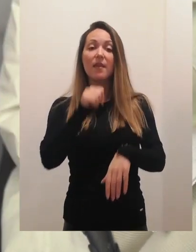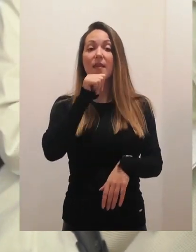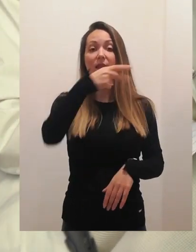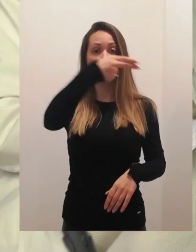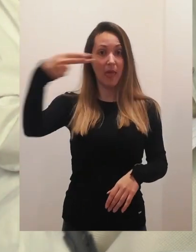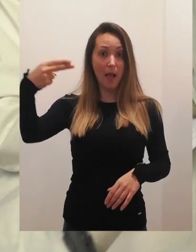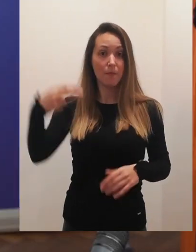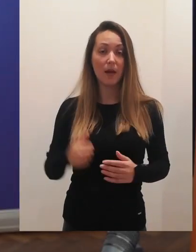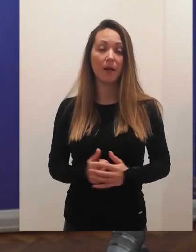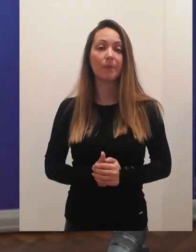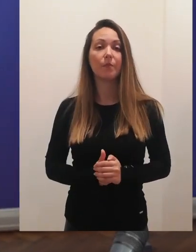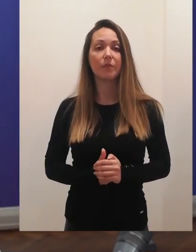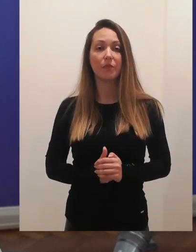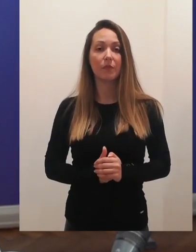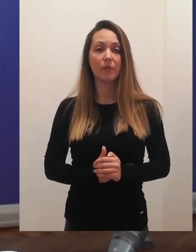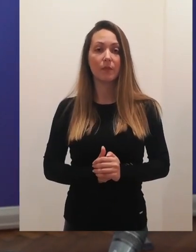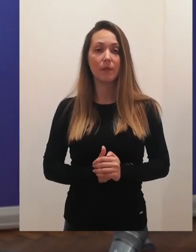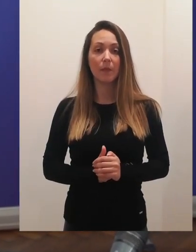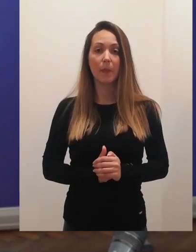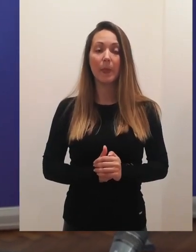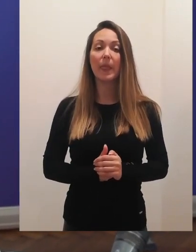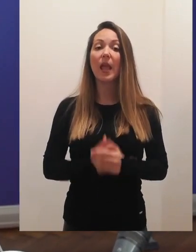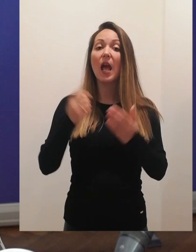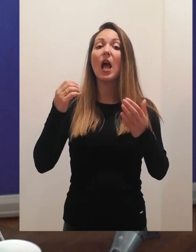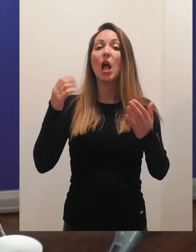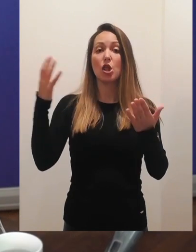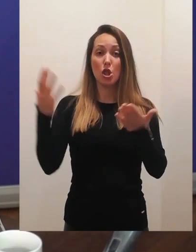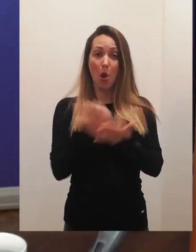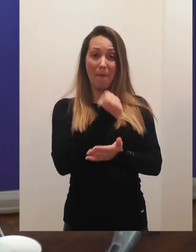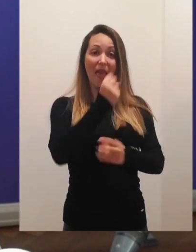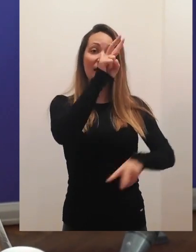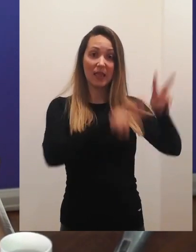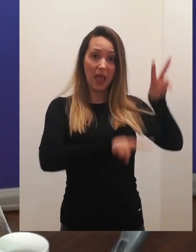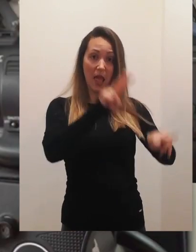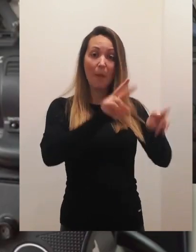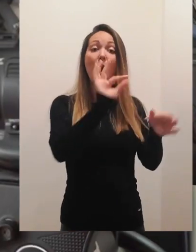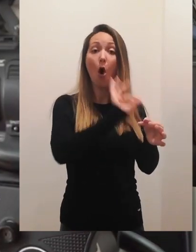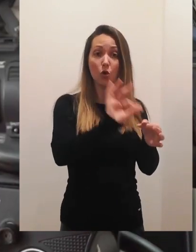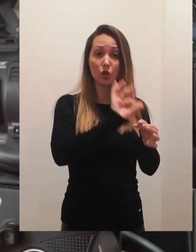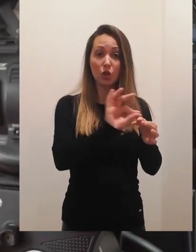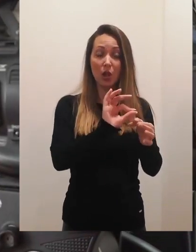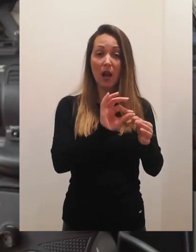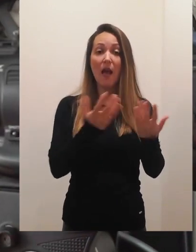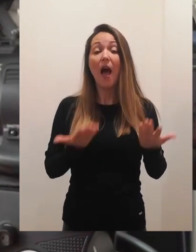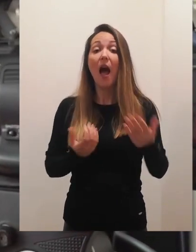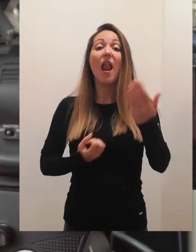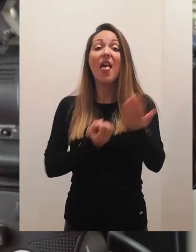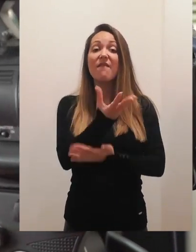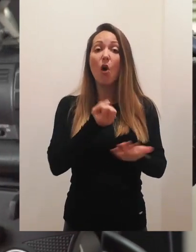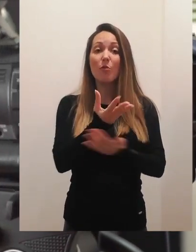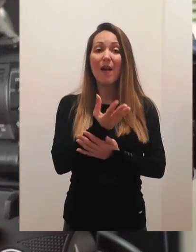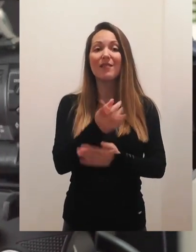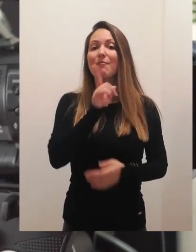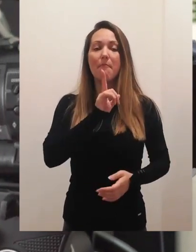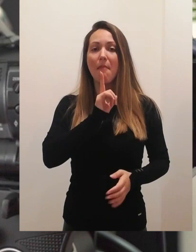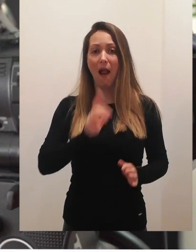i temu, jer dostupnost terapije je očuvana, ali informacije